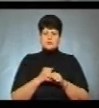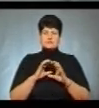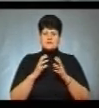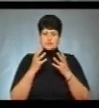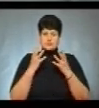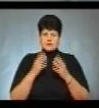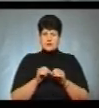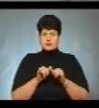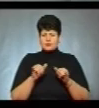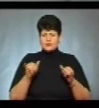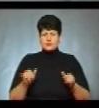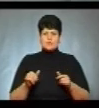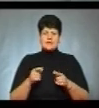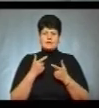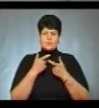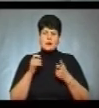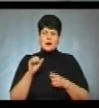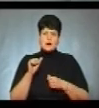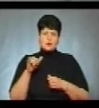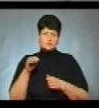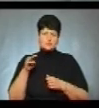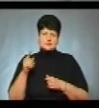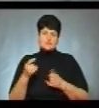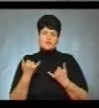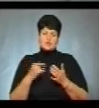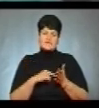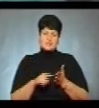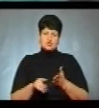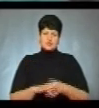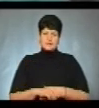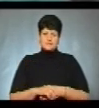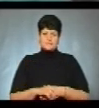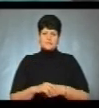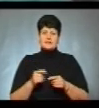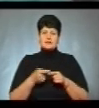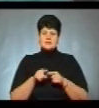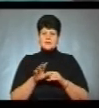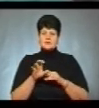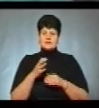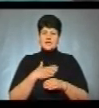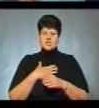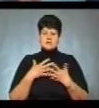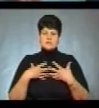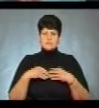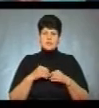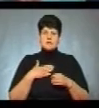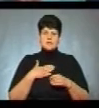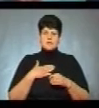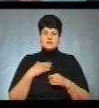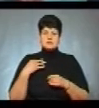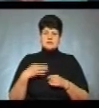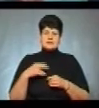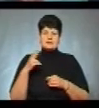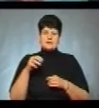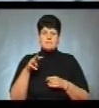розповсюдження інформації про аутизм, який відзначають сьогодні. На фотографії наша сім'я, наш синочок Дмитро, якому